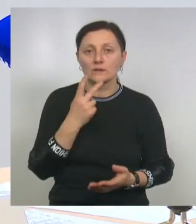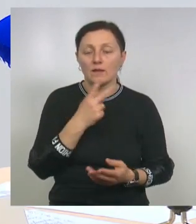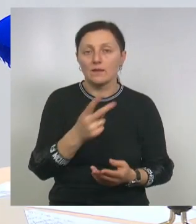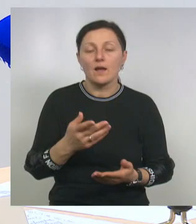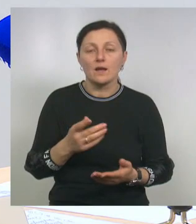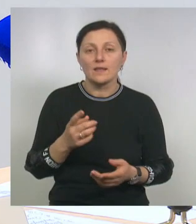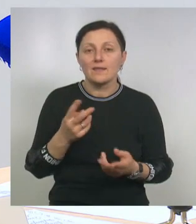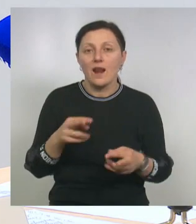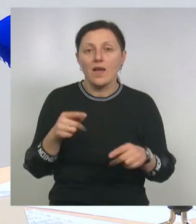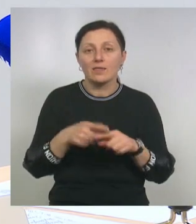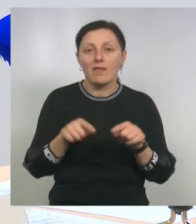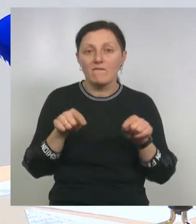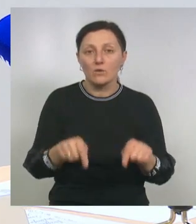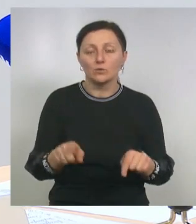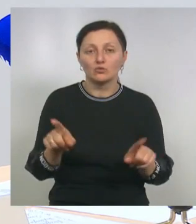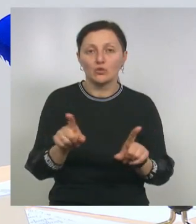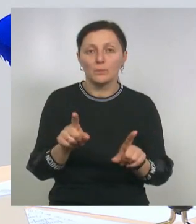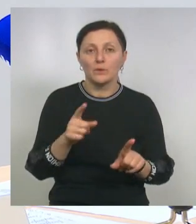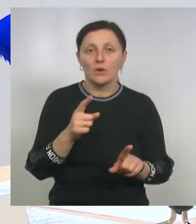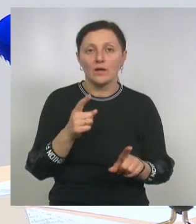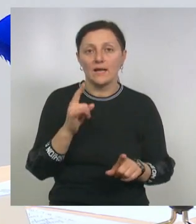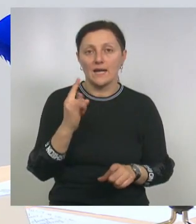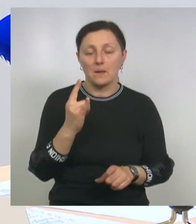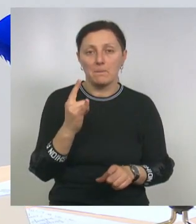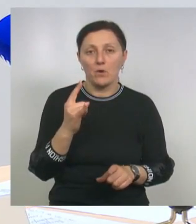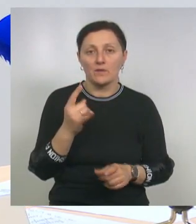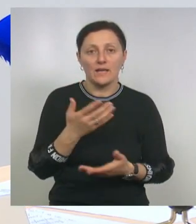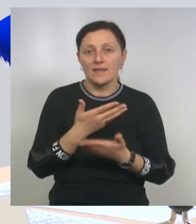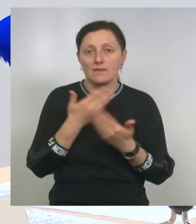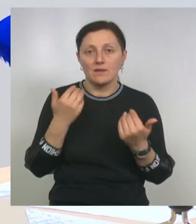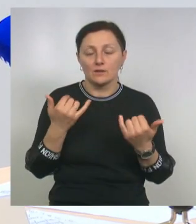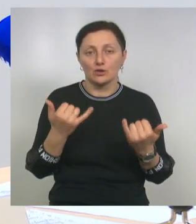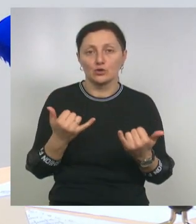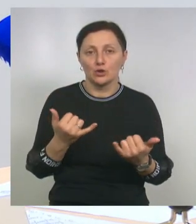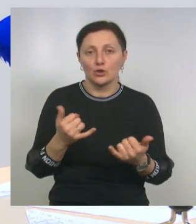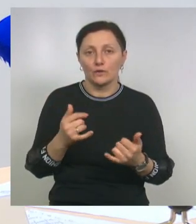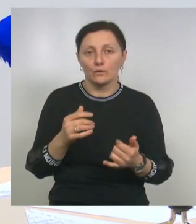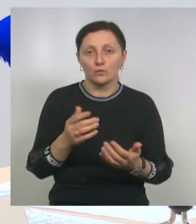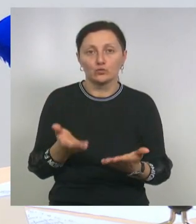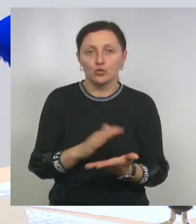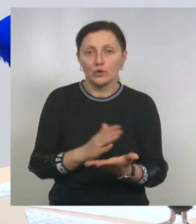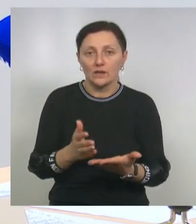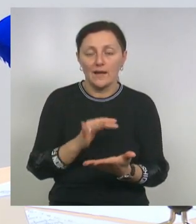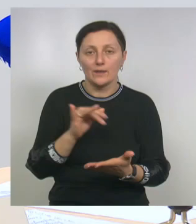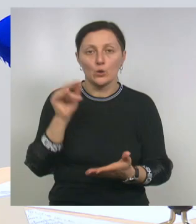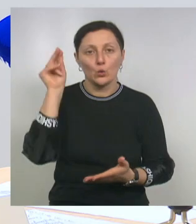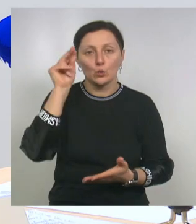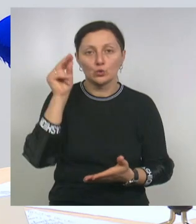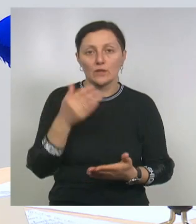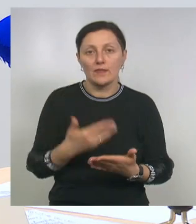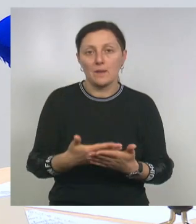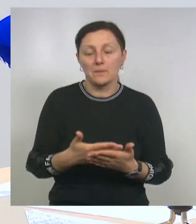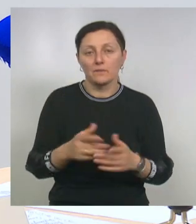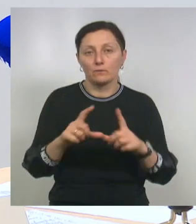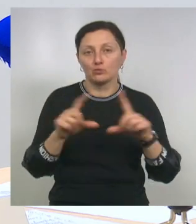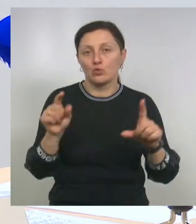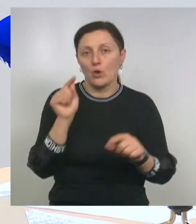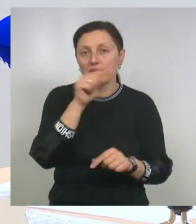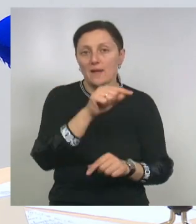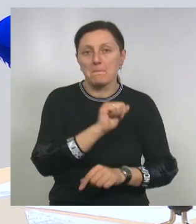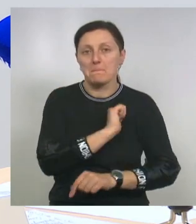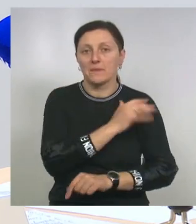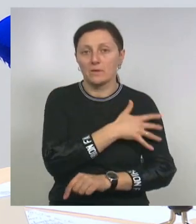например, если какие-то оценки, поскольку ребенок отсутствует сейчас в журнале виртуальной школе и учится сейчас, например, в школе Санкт-Петербурга,